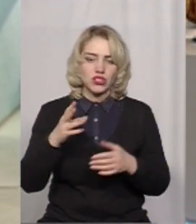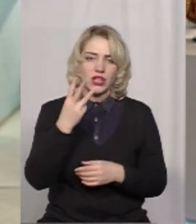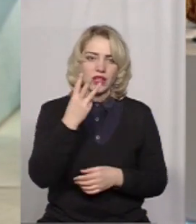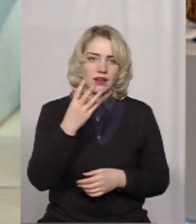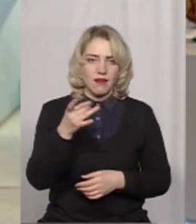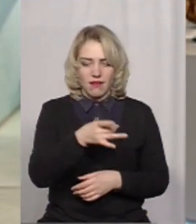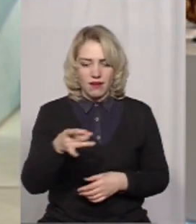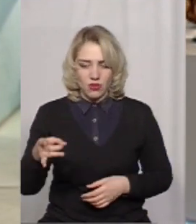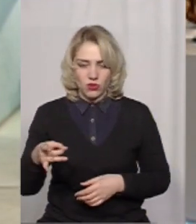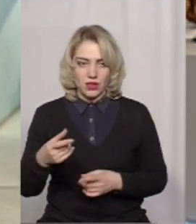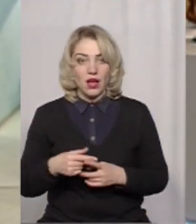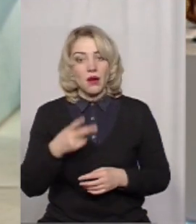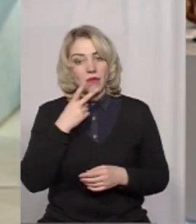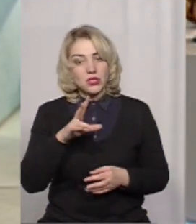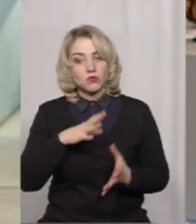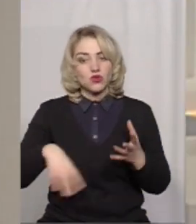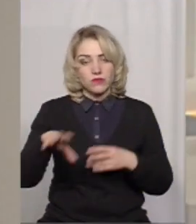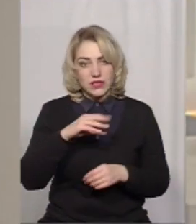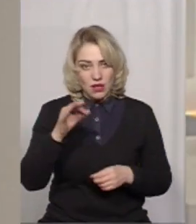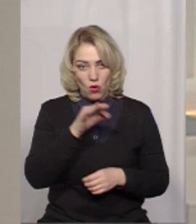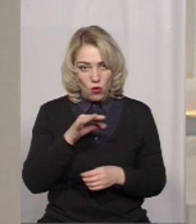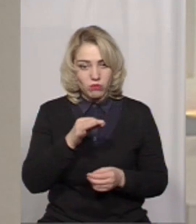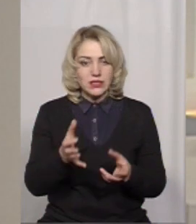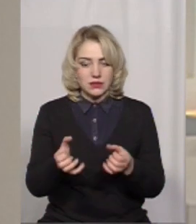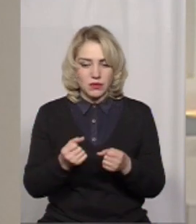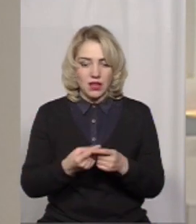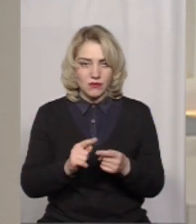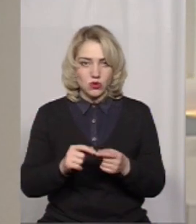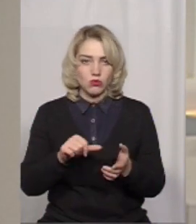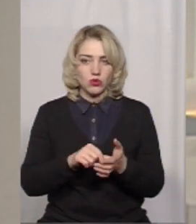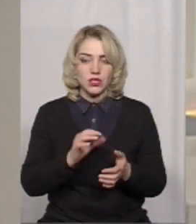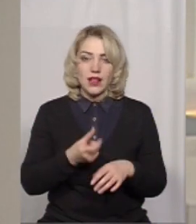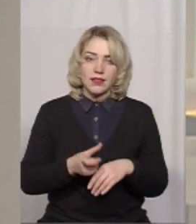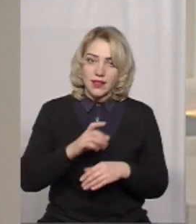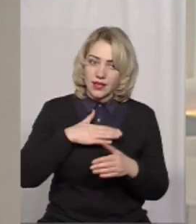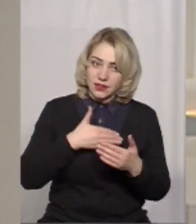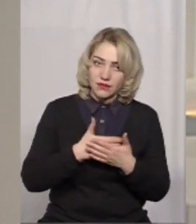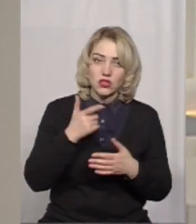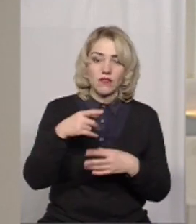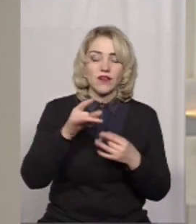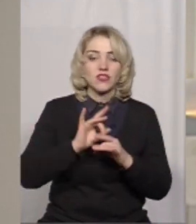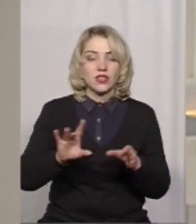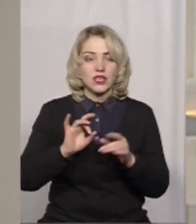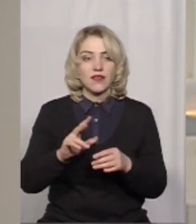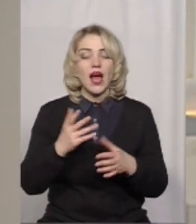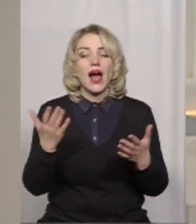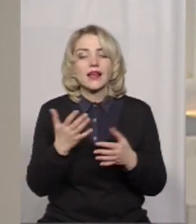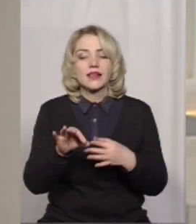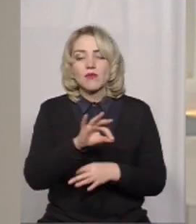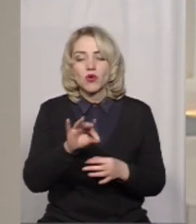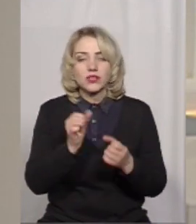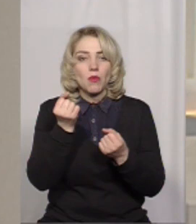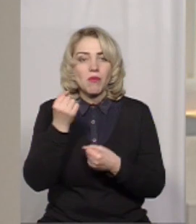практично з усіх районів області брали участь. І найактивніших ви назвали. А з якими проєктами перемагали?